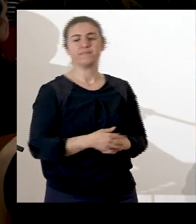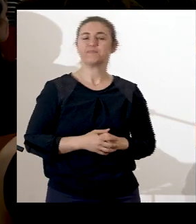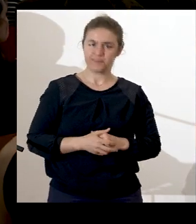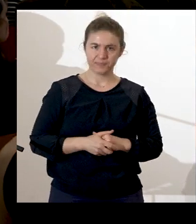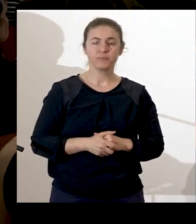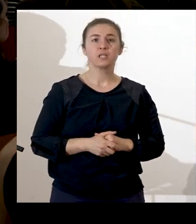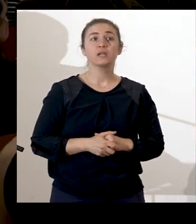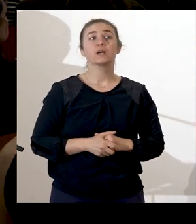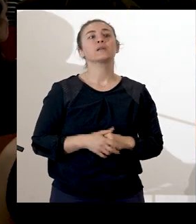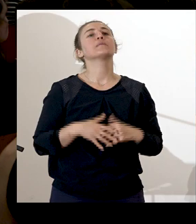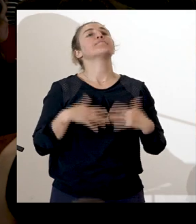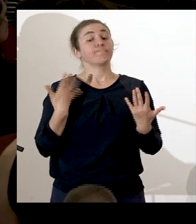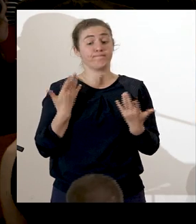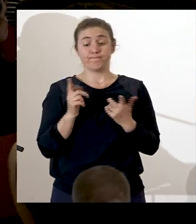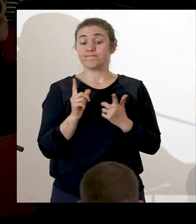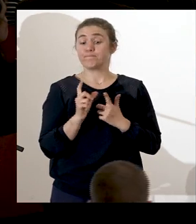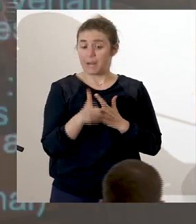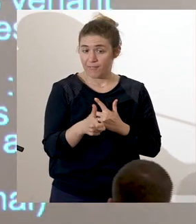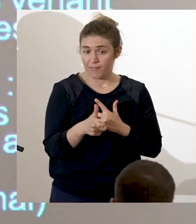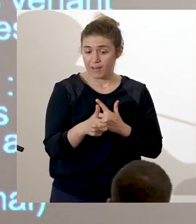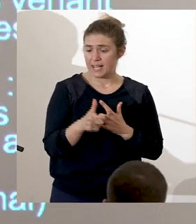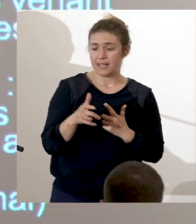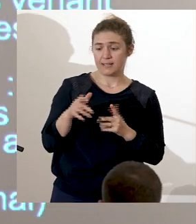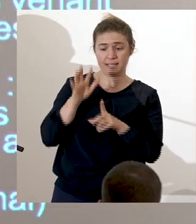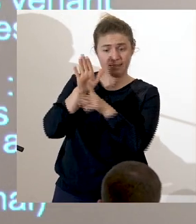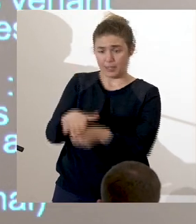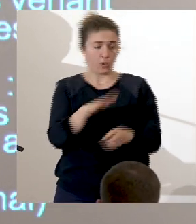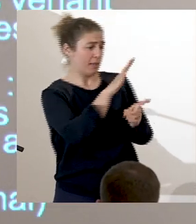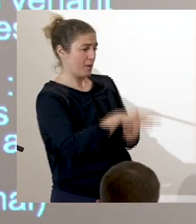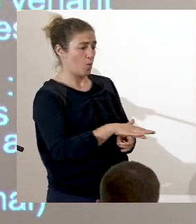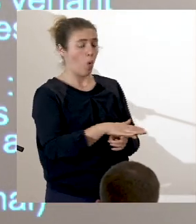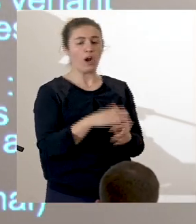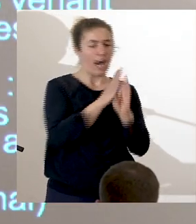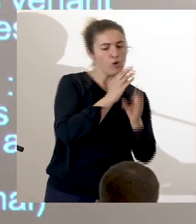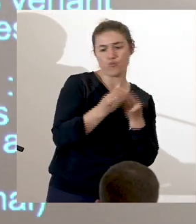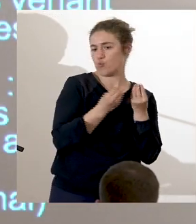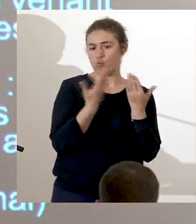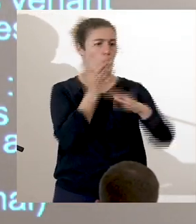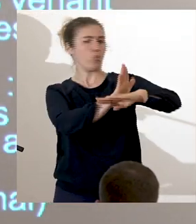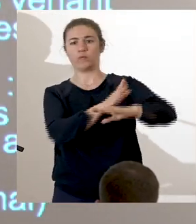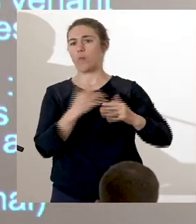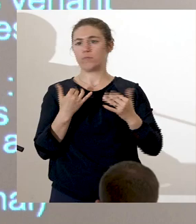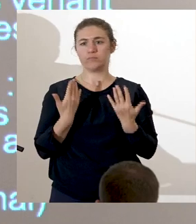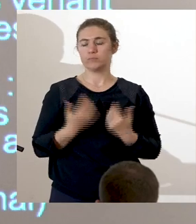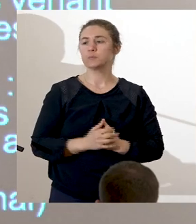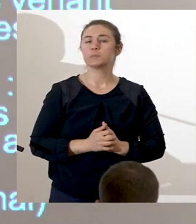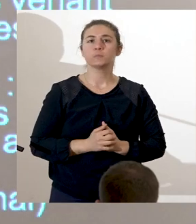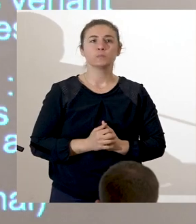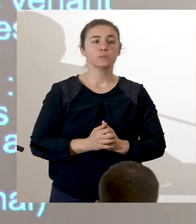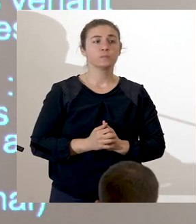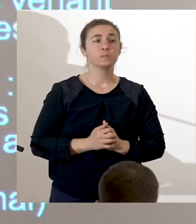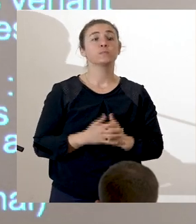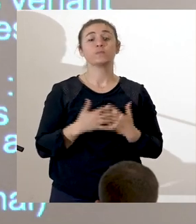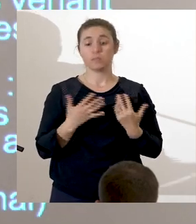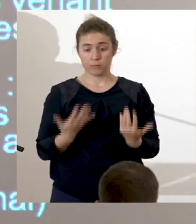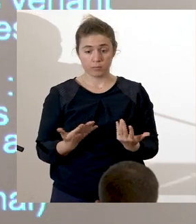Il en découle une discrimination ouverte ou tacite, consistant à